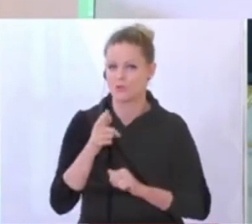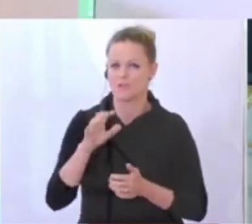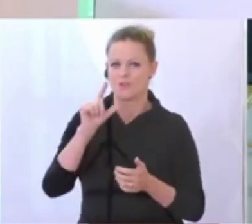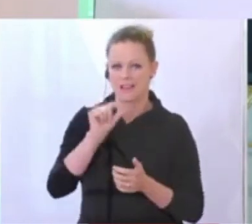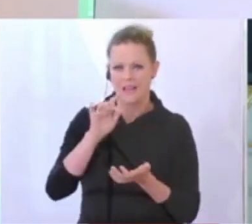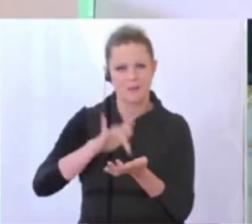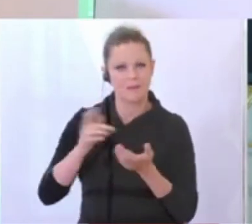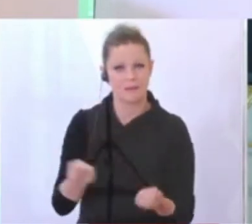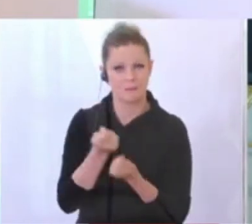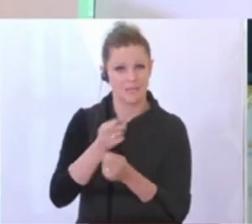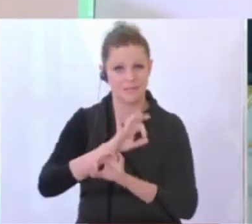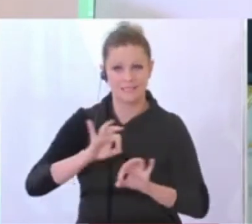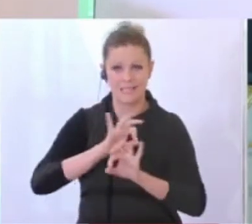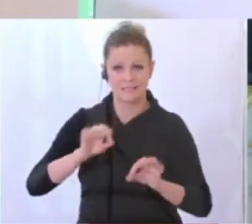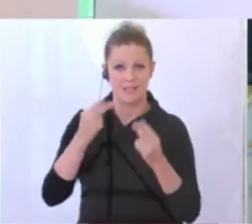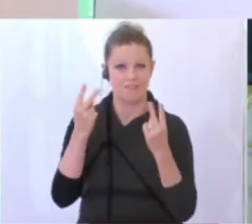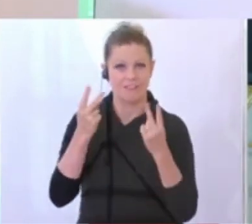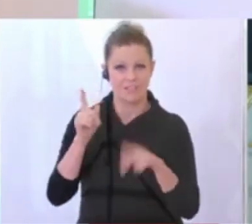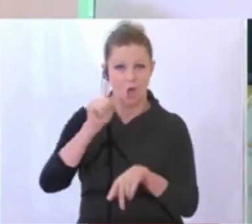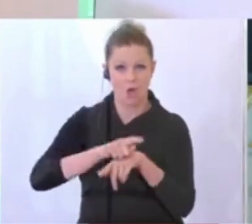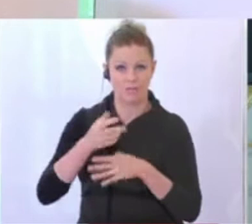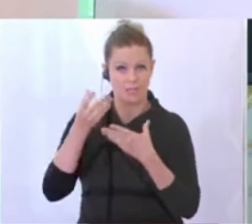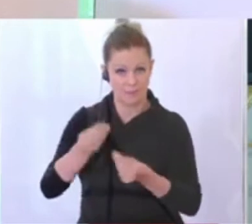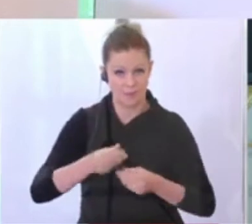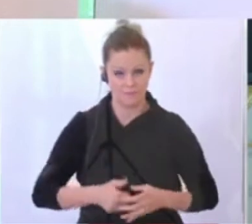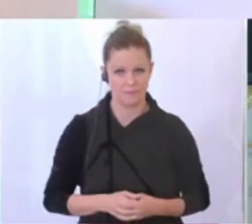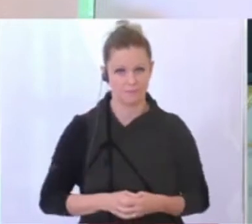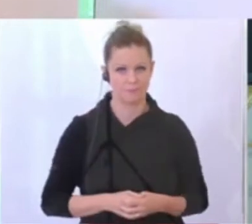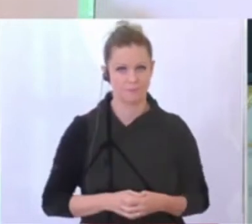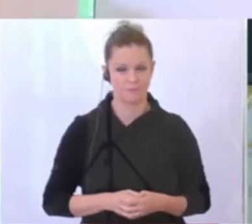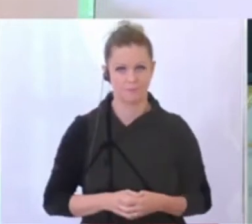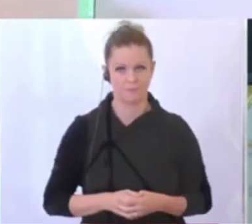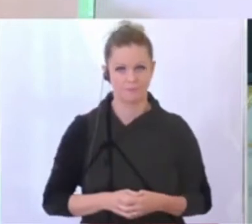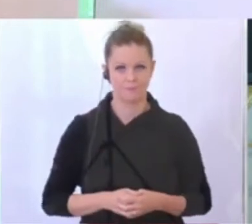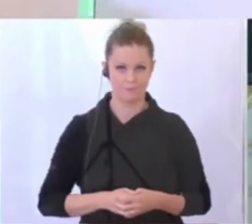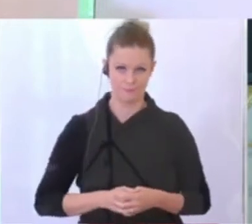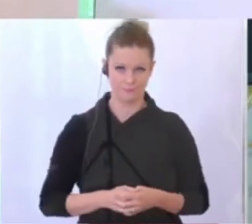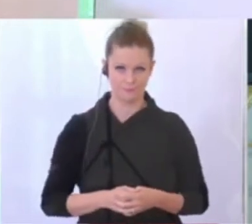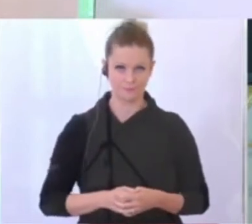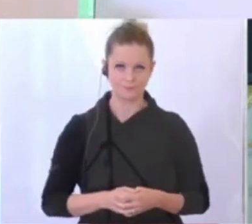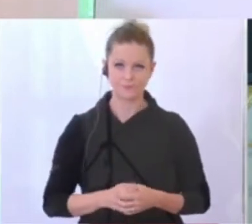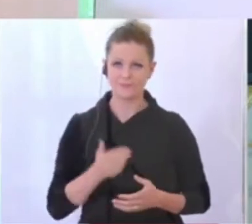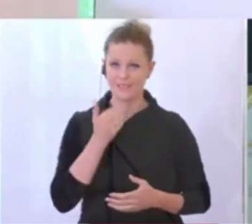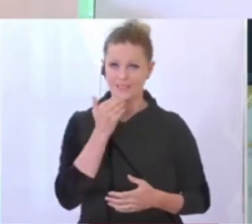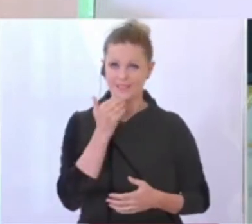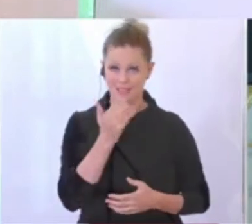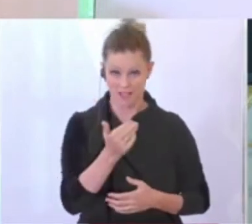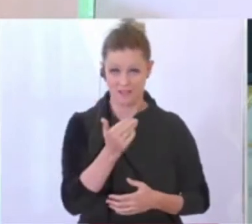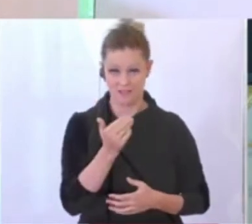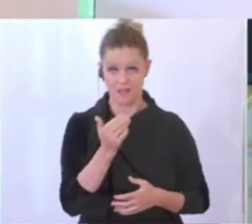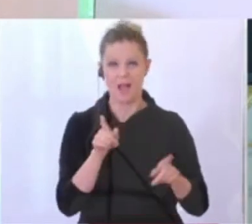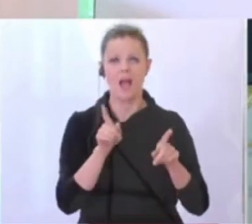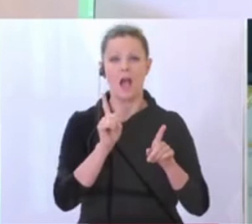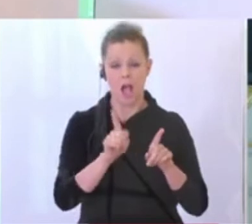Mittelbetriebe ein ganz wichtiger Auftraggeber. Ich möchte aber mit dem Dank auch das Ersuchen mit anschließen,